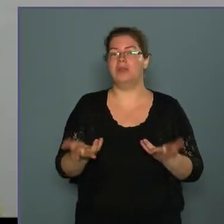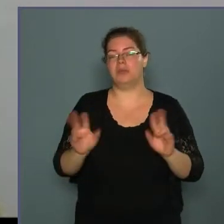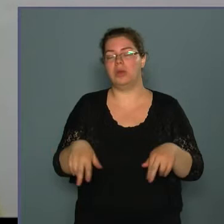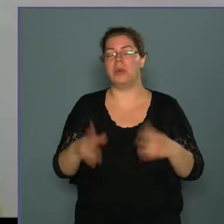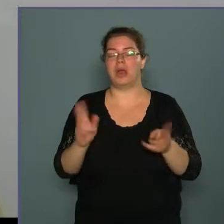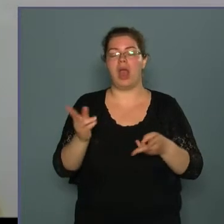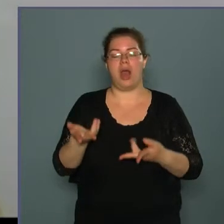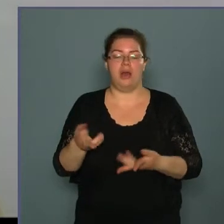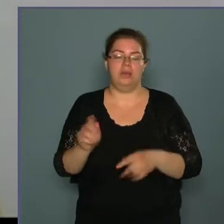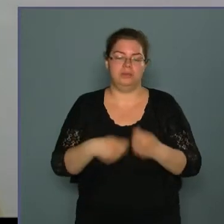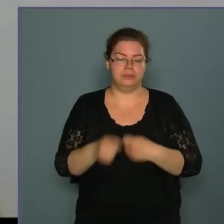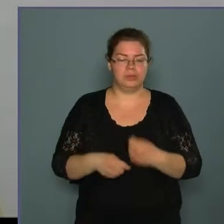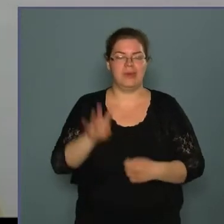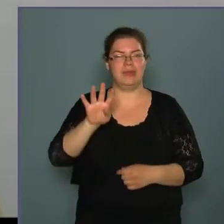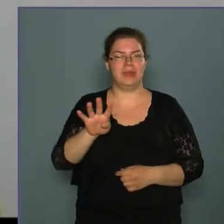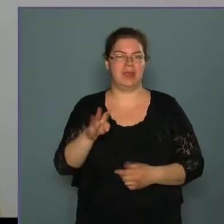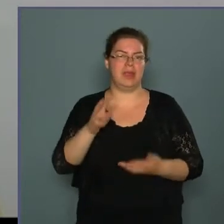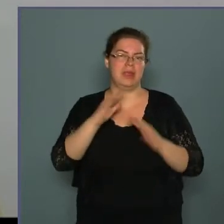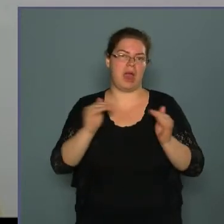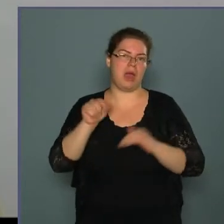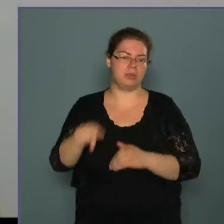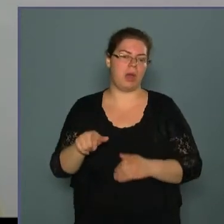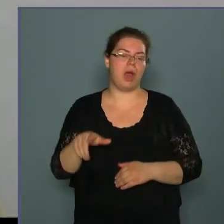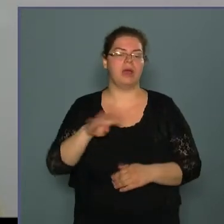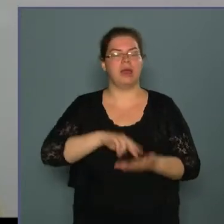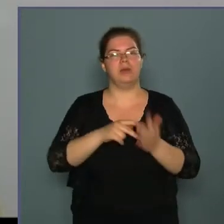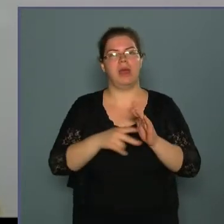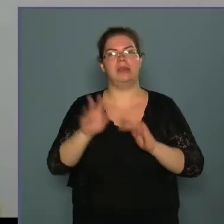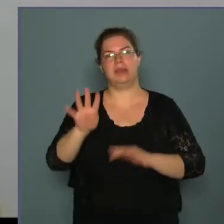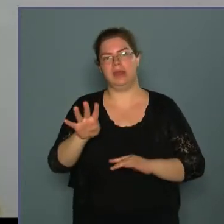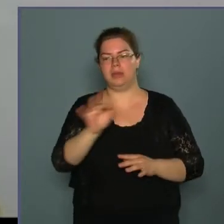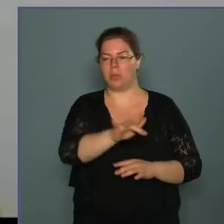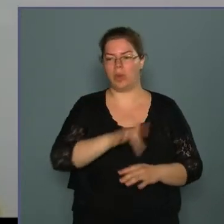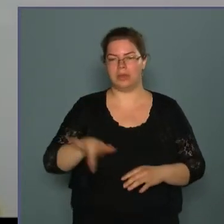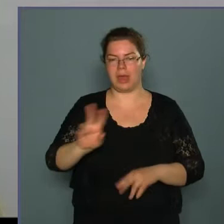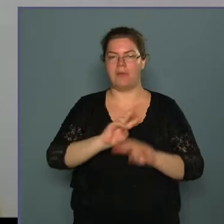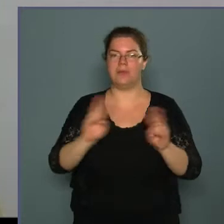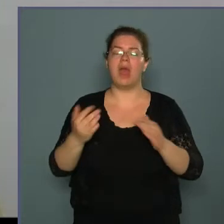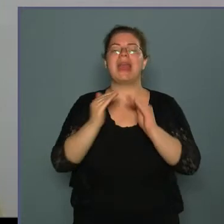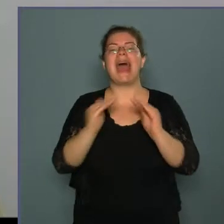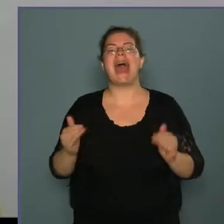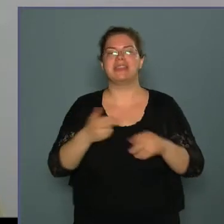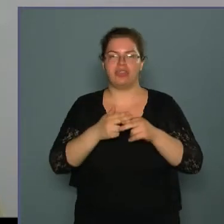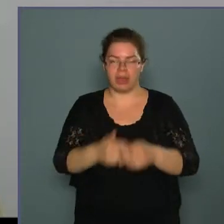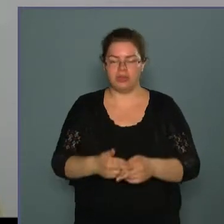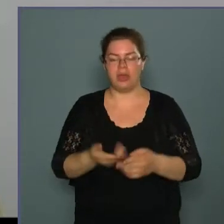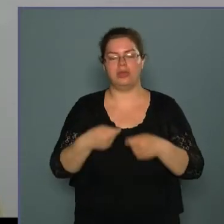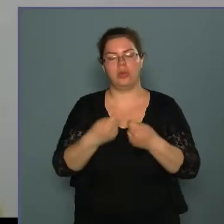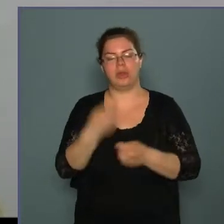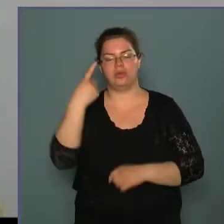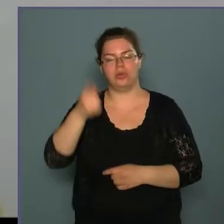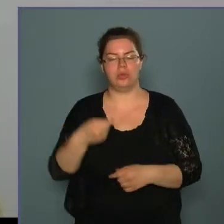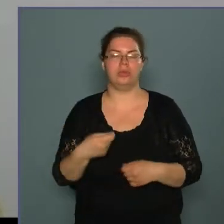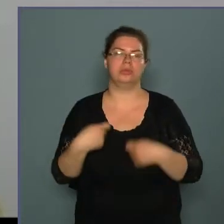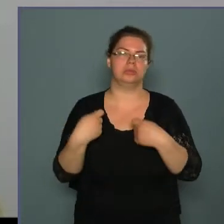biztosítunk négy házban, a kerület négy különböző pontján. Házi segítségnyújtást tudunk adni azoknak, akik még a